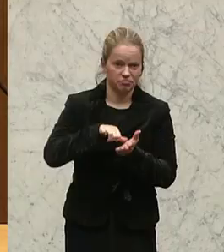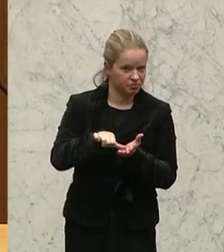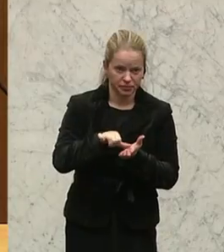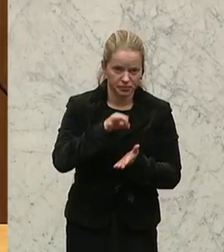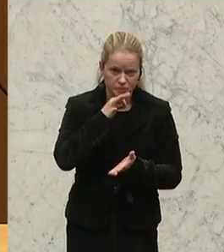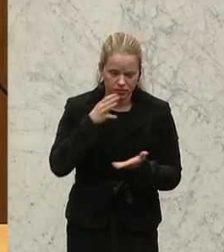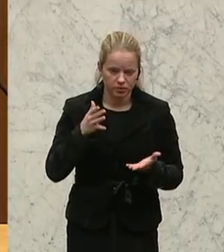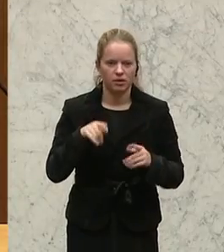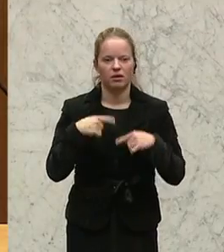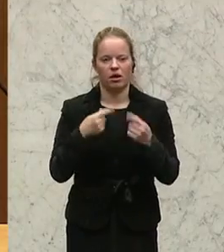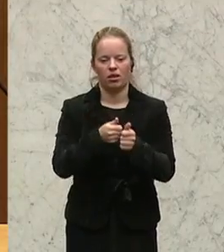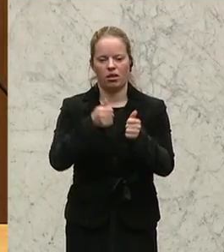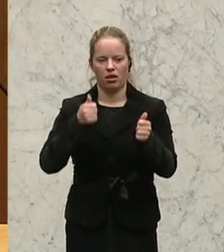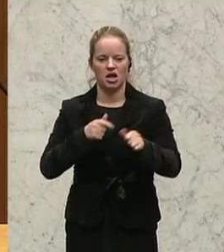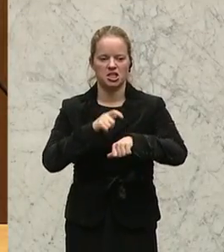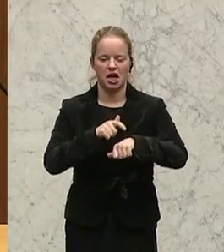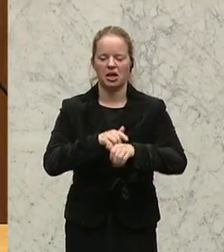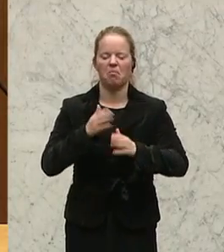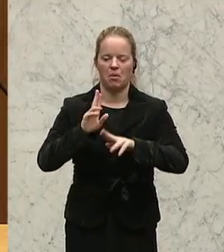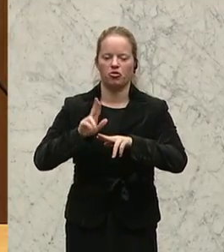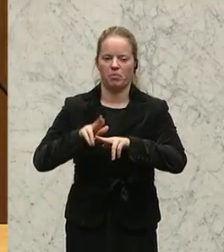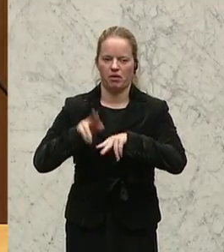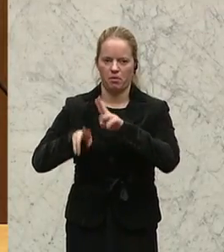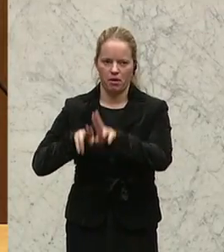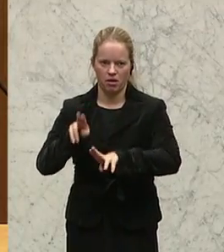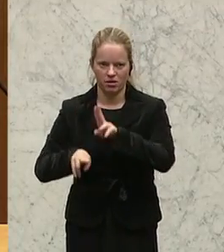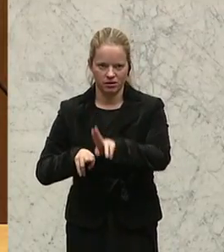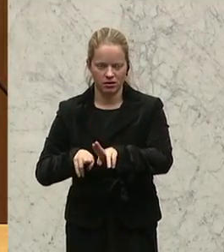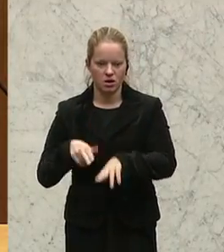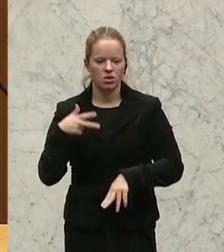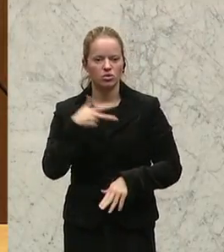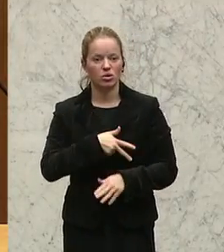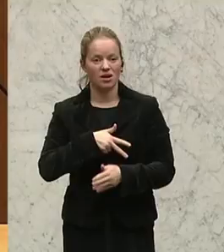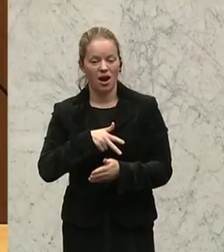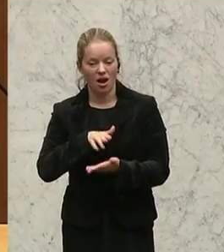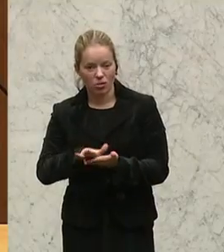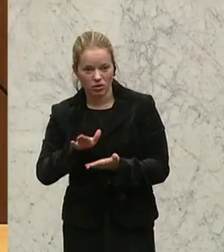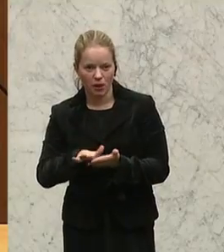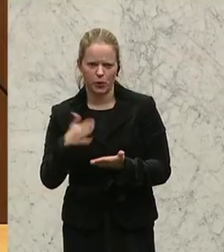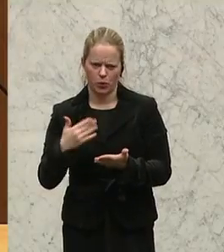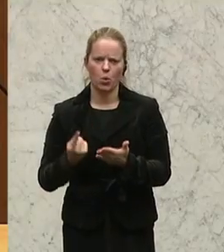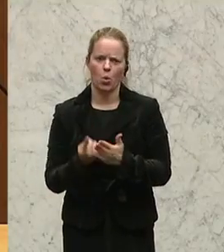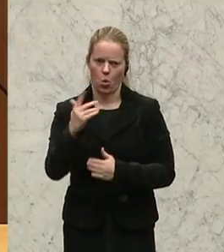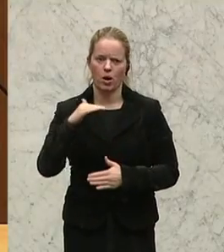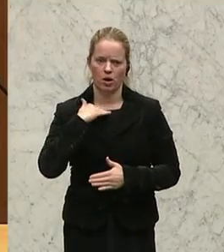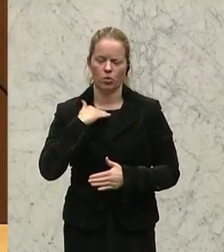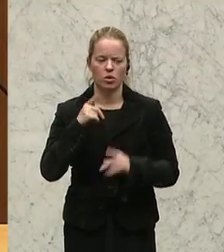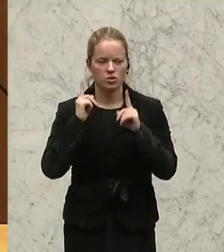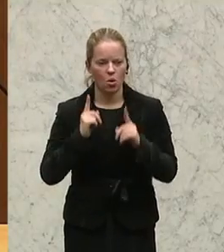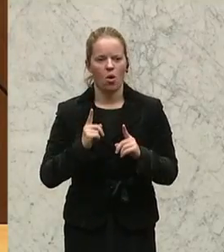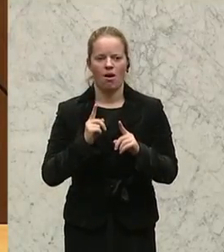hinten verschoben behandelt. Unsere Sozialabgaben sind eigentlich hoch genug, um eine flächendeckende